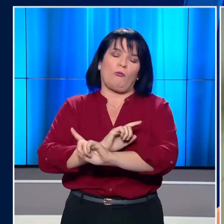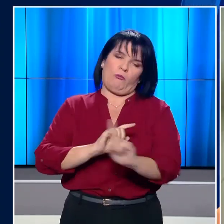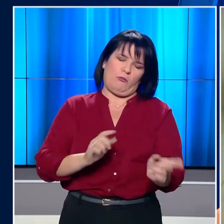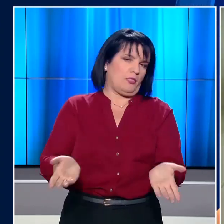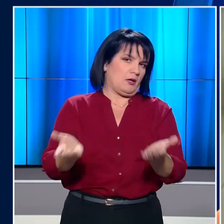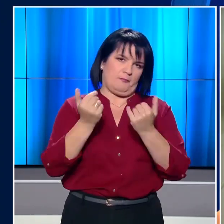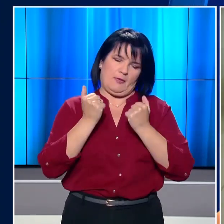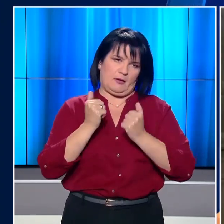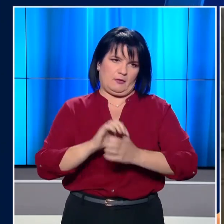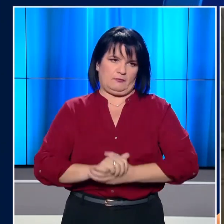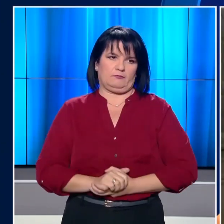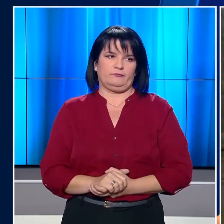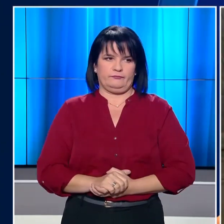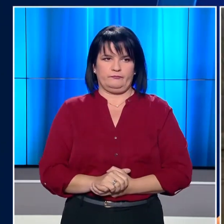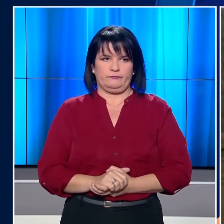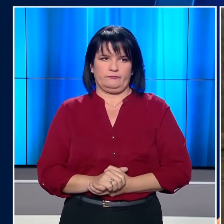λατρείας από τους οπαδούς του.